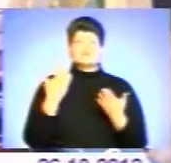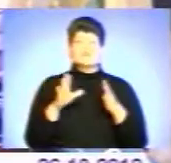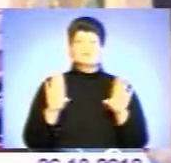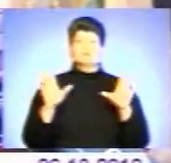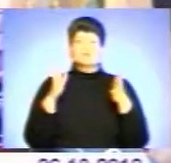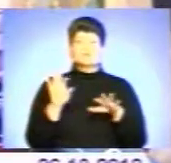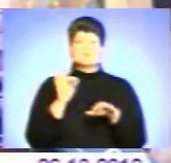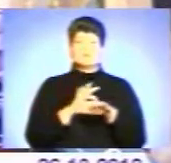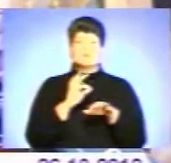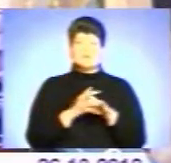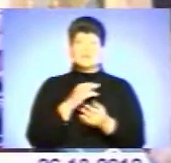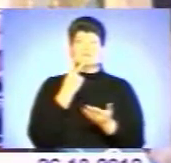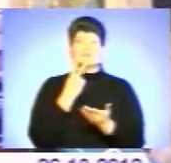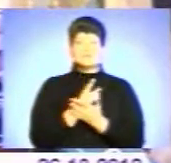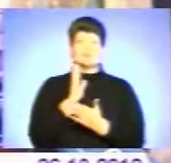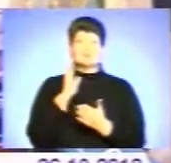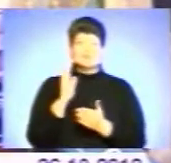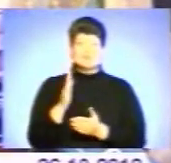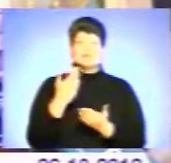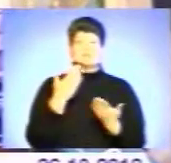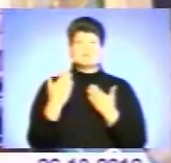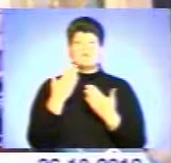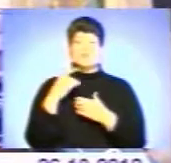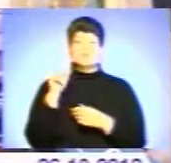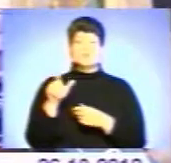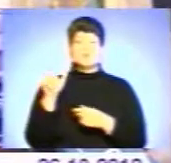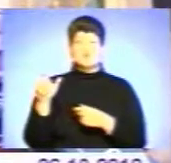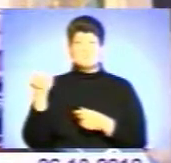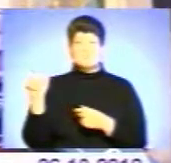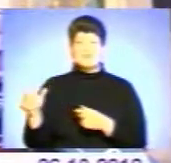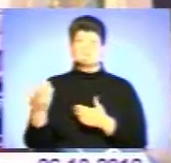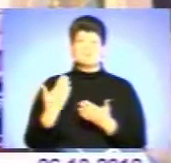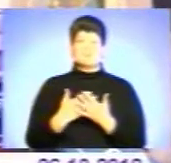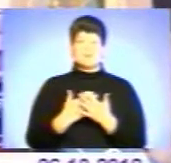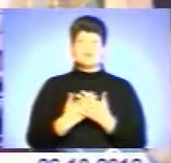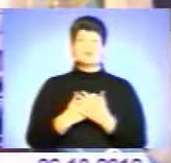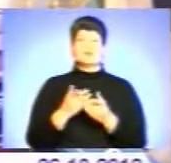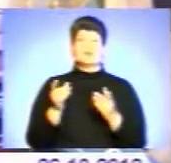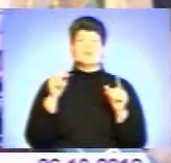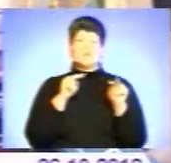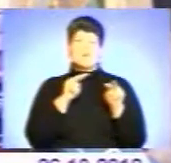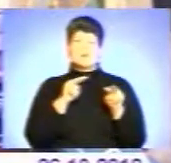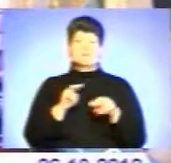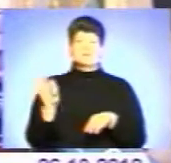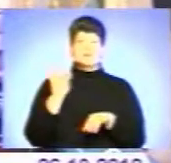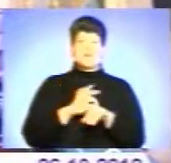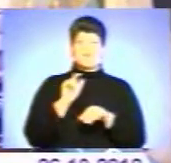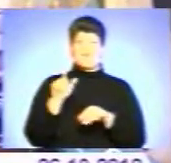таки передбачається, що ви будете спілкуватися з людьми або при догляді за хворим.